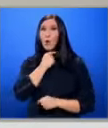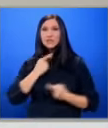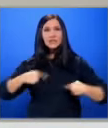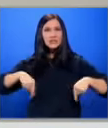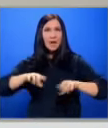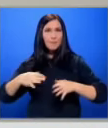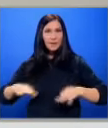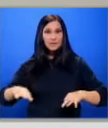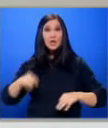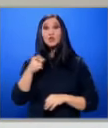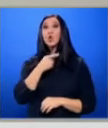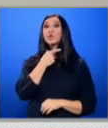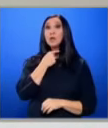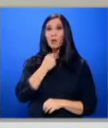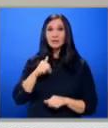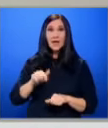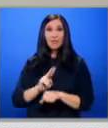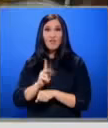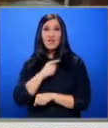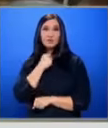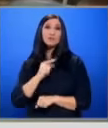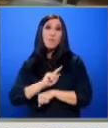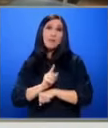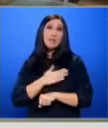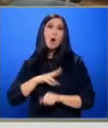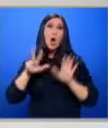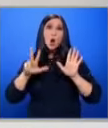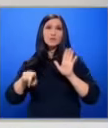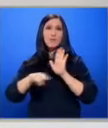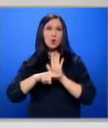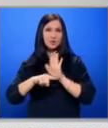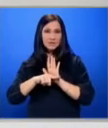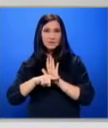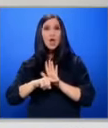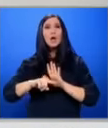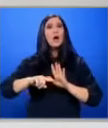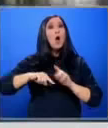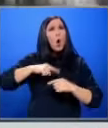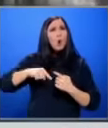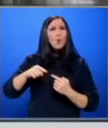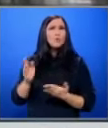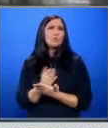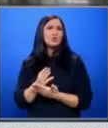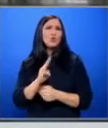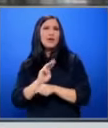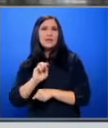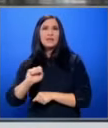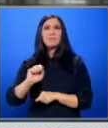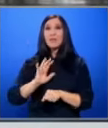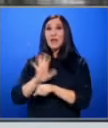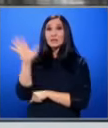този клас, сега в 12 клас В момента има 8 от съсвъщи Около 13 Между 13 и 15%